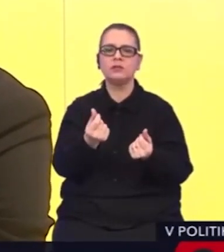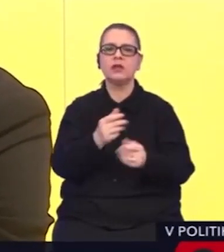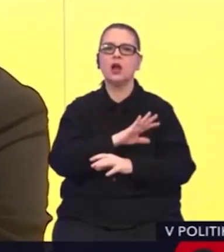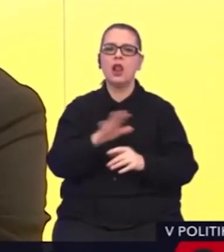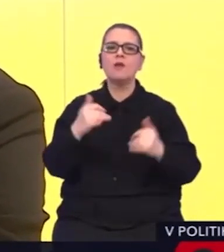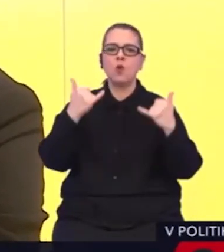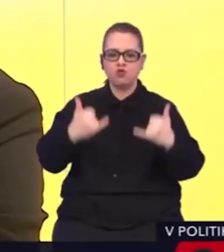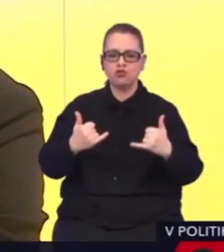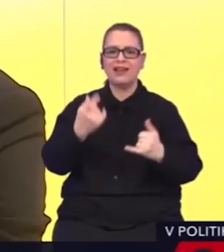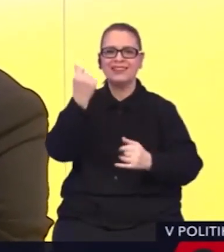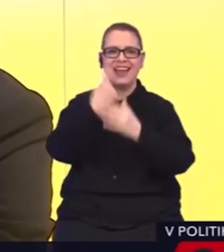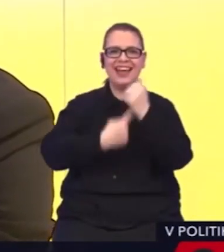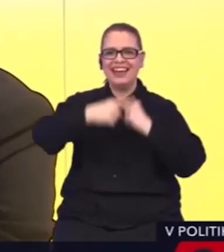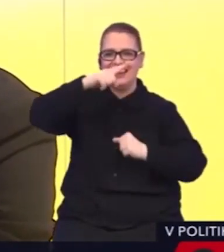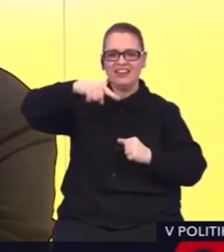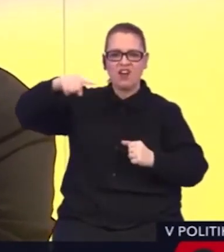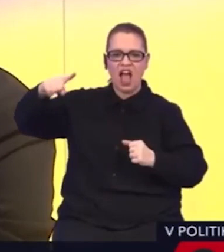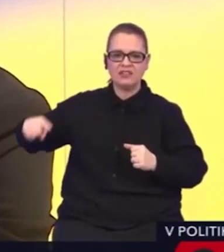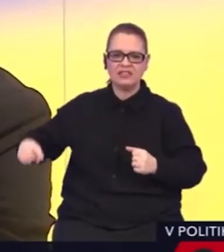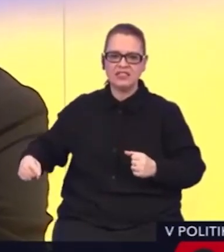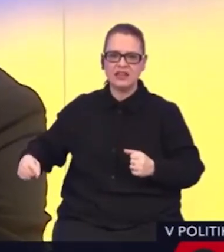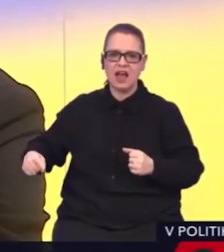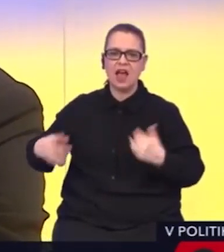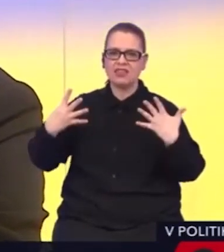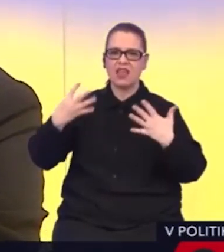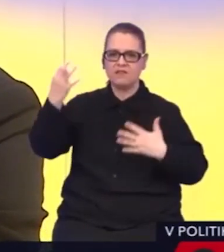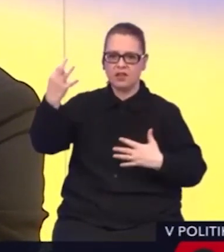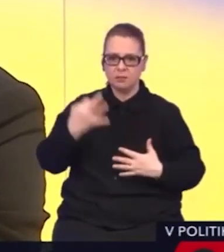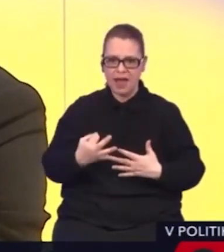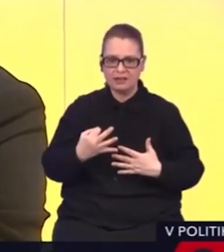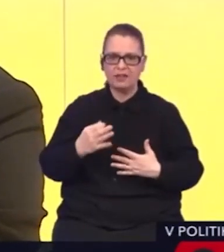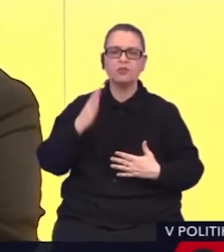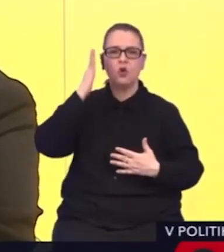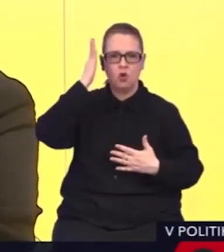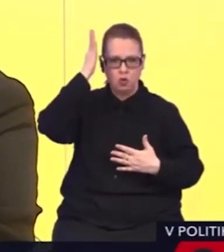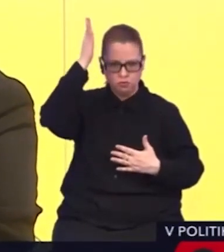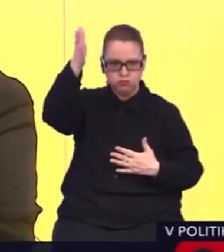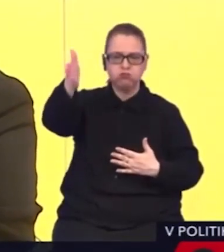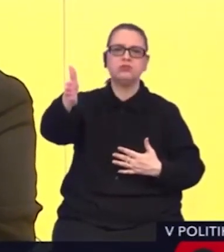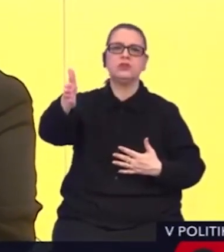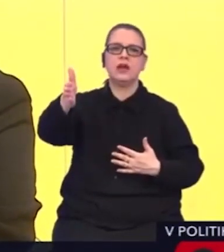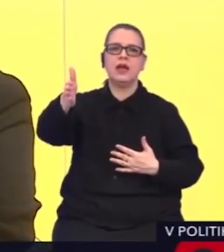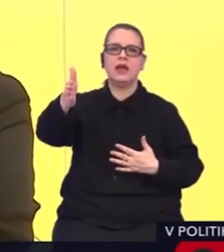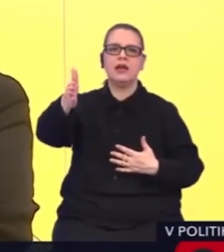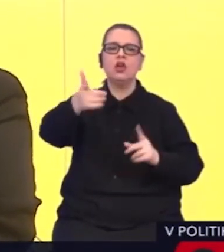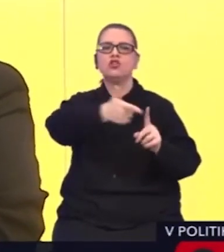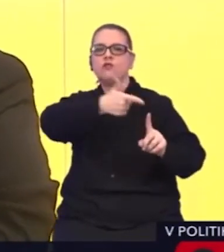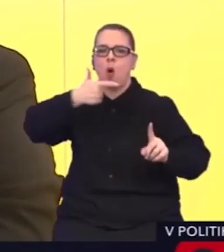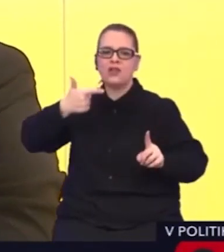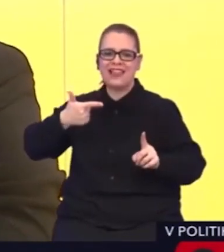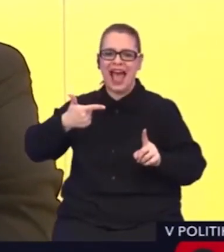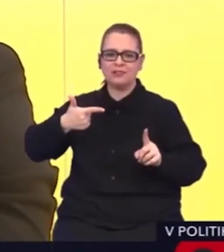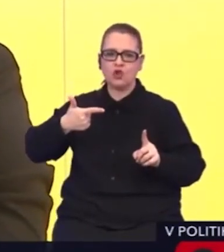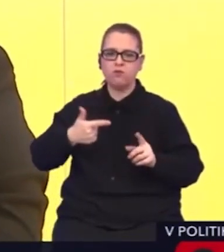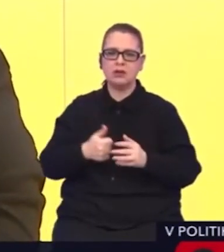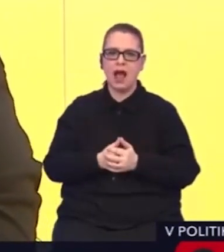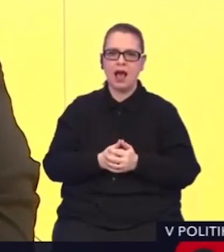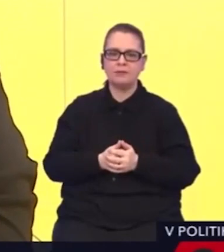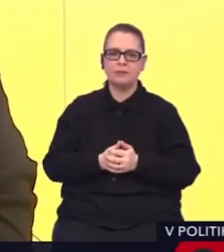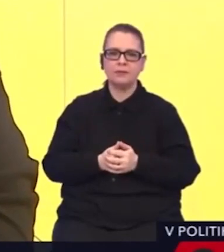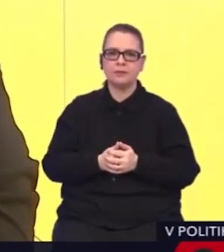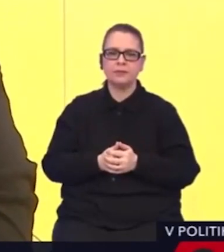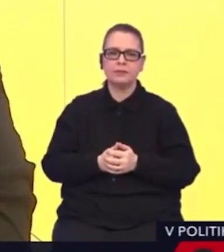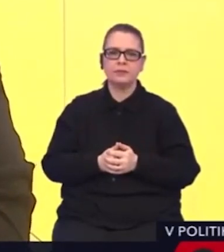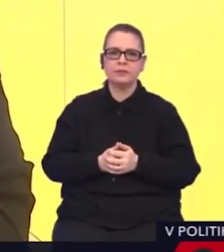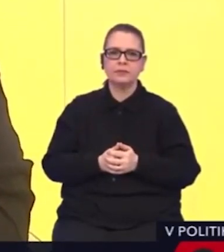súčasná inflácia, ktorá je na úrovni takmer 9%, bude podľa viacerých analytikov dvojnásobná. Tu dnes nikto nehovorí